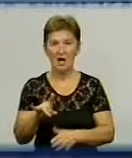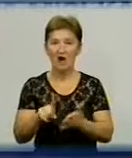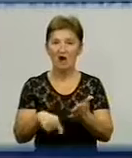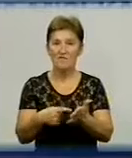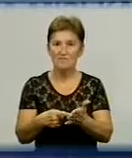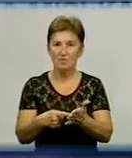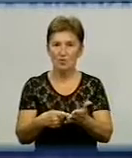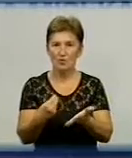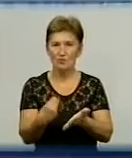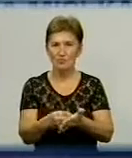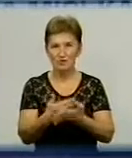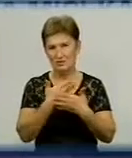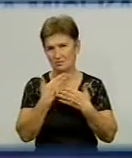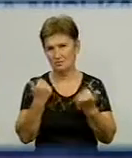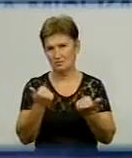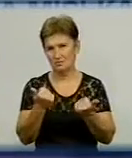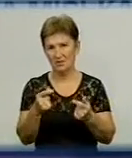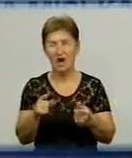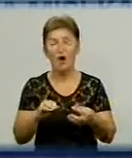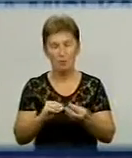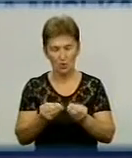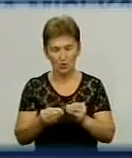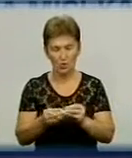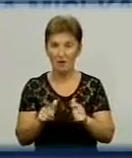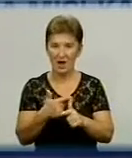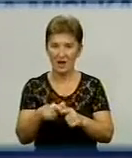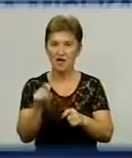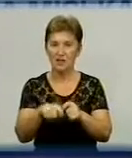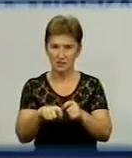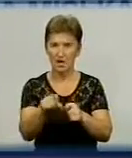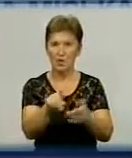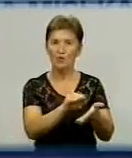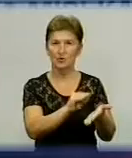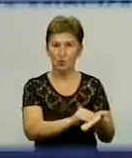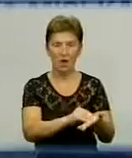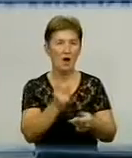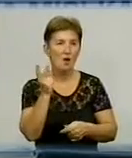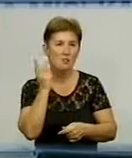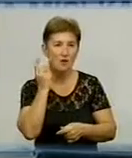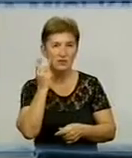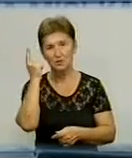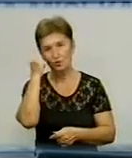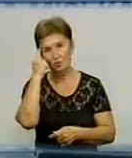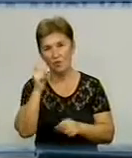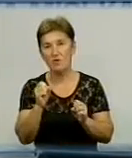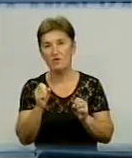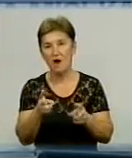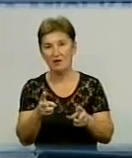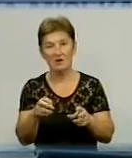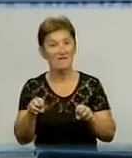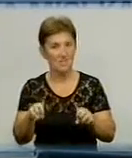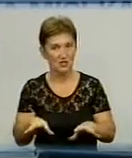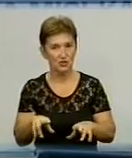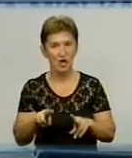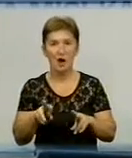бюджеті просто неможливо. Дійсно це проблема, але вона на контролі і ми постійно думаємо, як її вирішити. І безумовно,